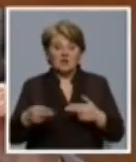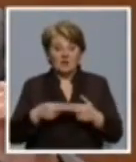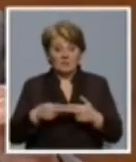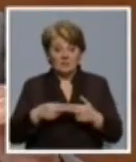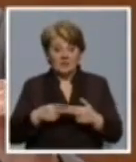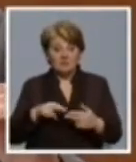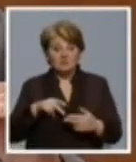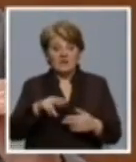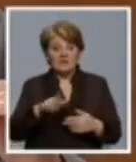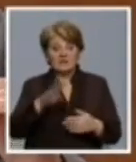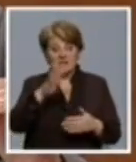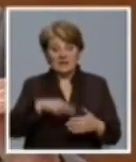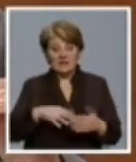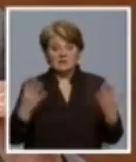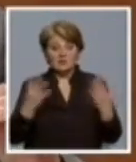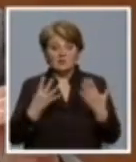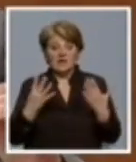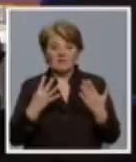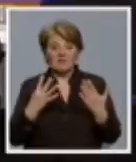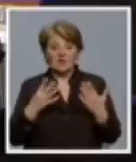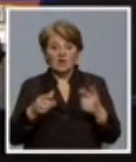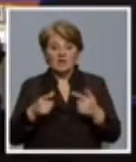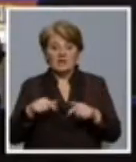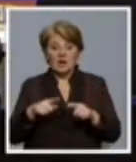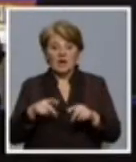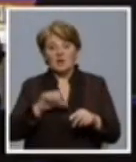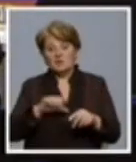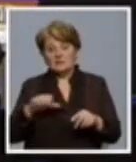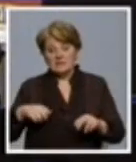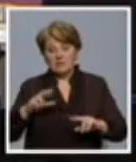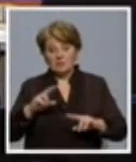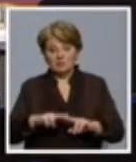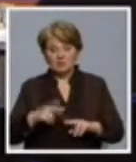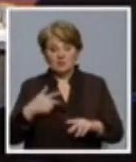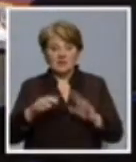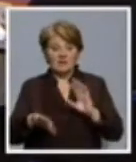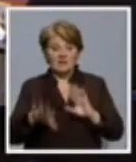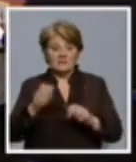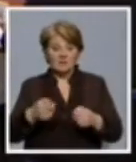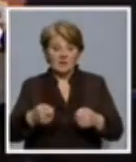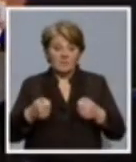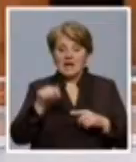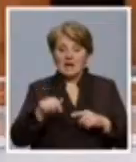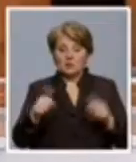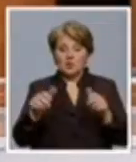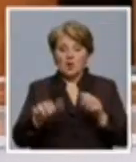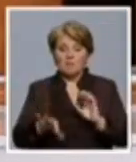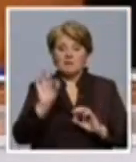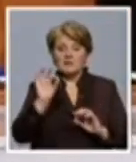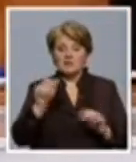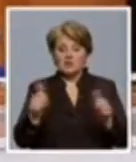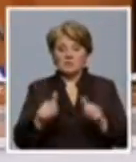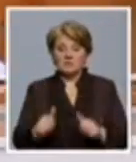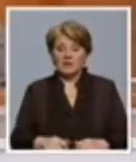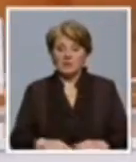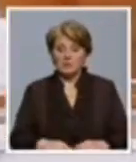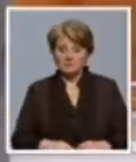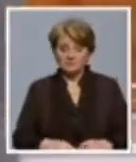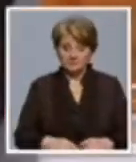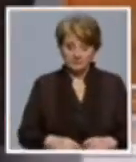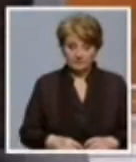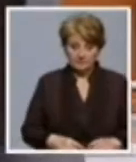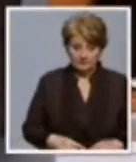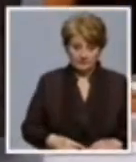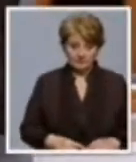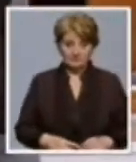blizu da ide na našu listu u devetoj jedinici, ali je ipak odlučio sada za ove izbore se povući i ne kandidirati. Lijepa da čujemo HHSP,